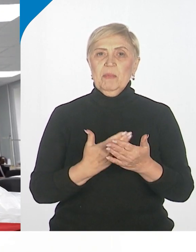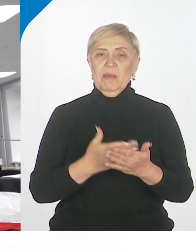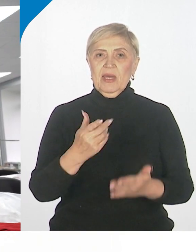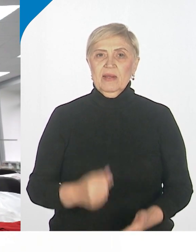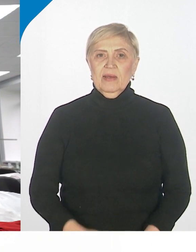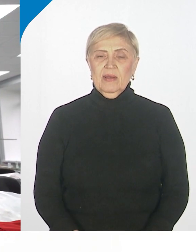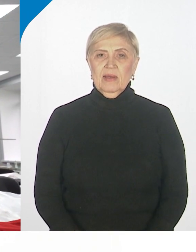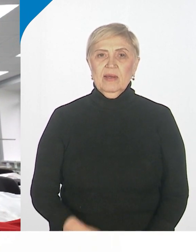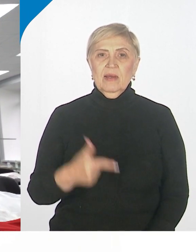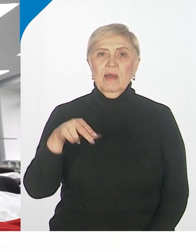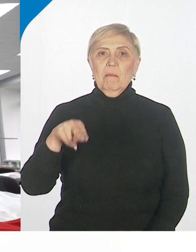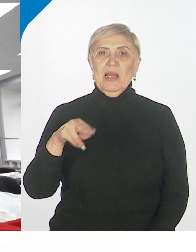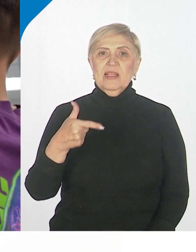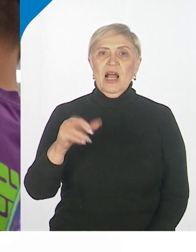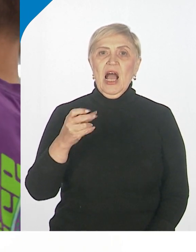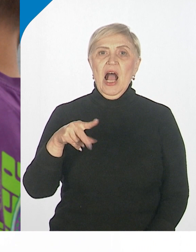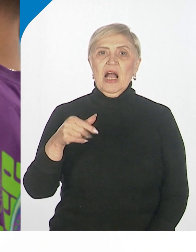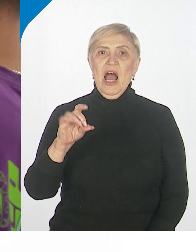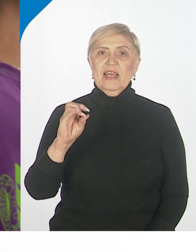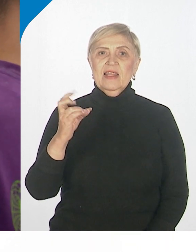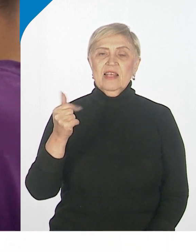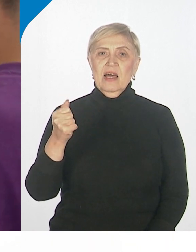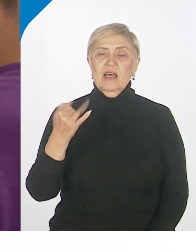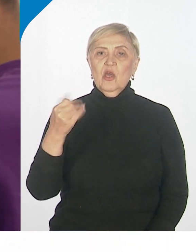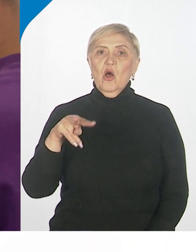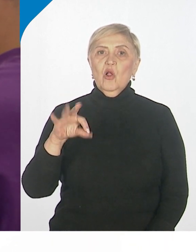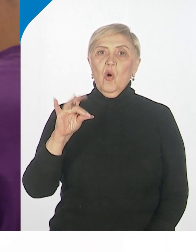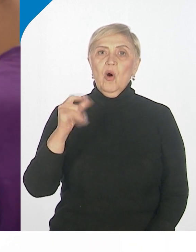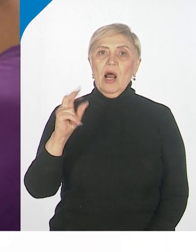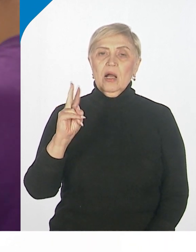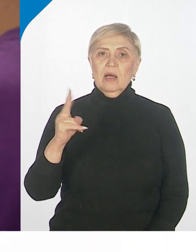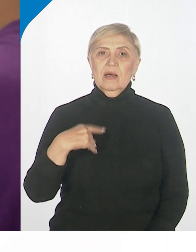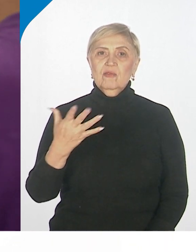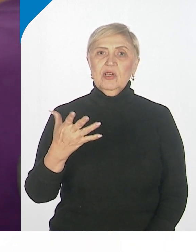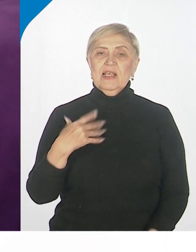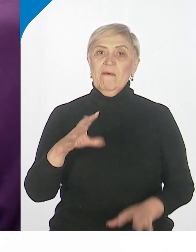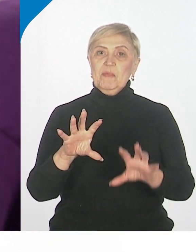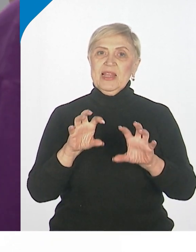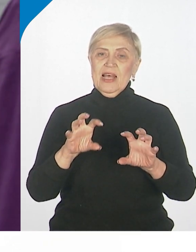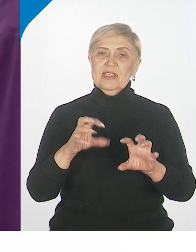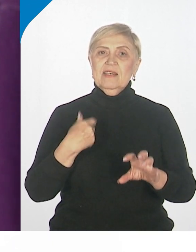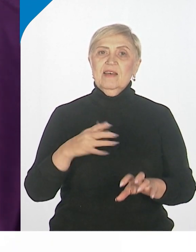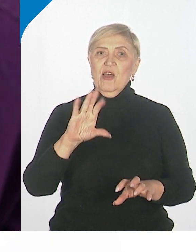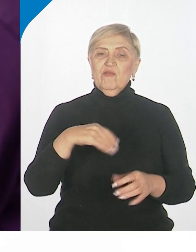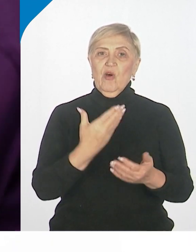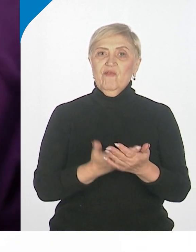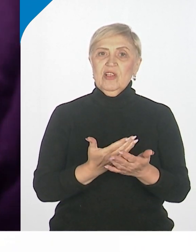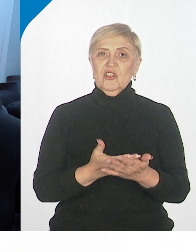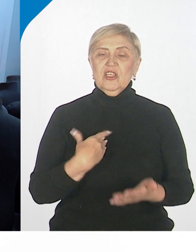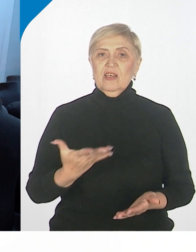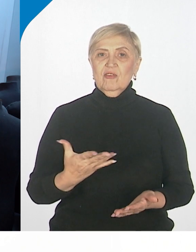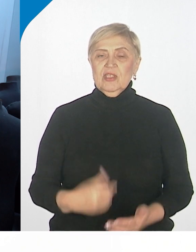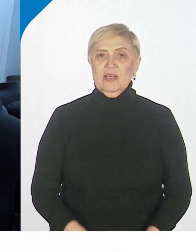Полина Гагарина или Ани Ворак грубо говоря вдохновиться, питаться и все выложить на карте, как говорится.